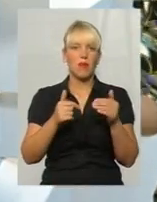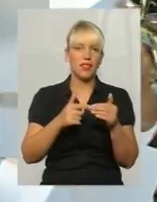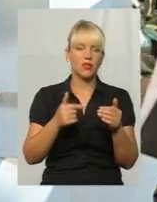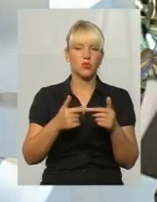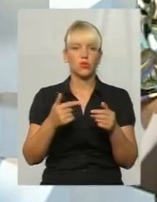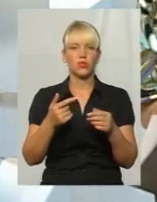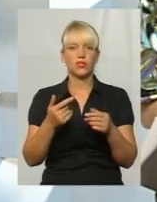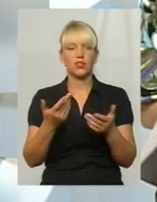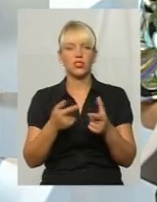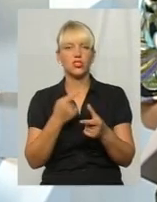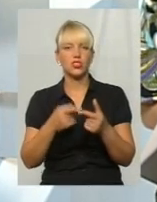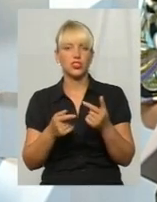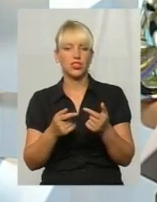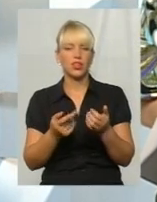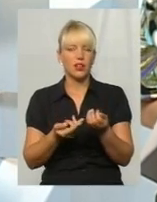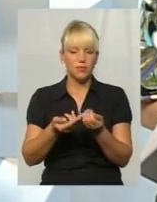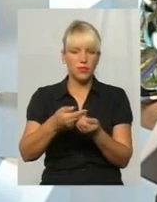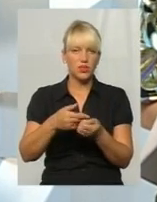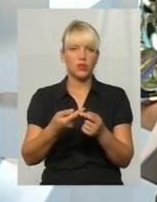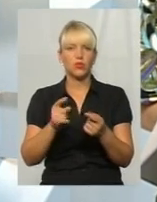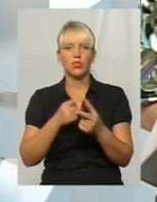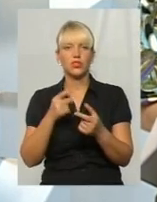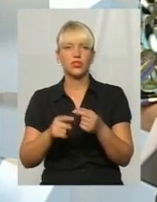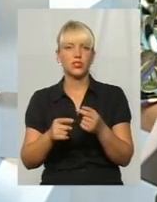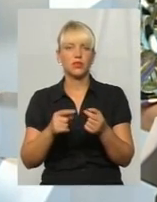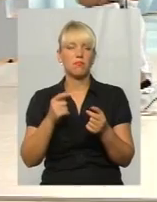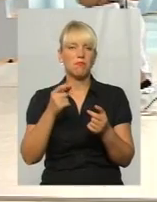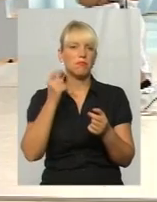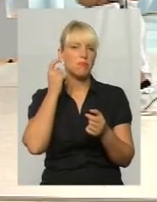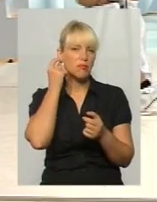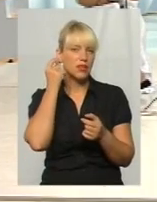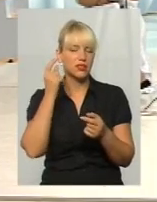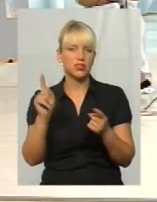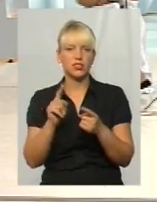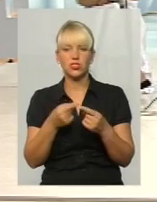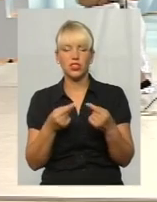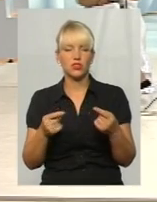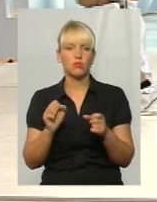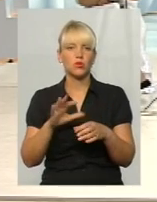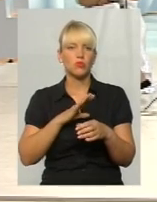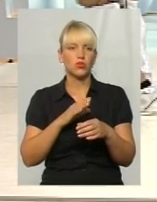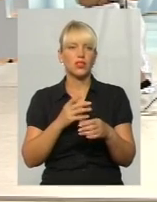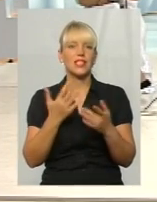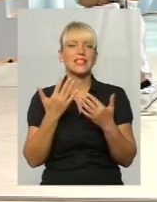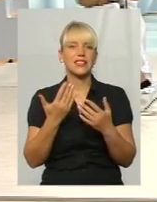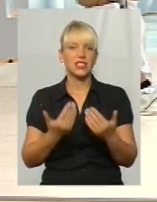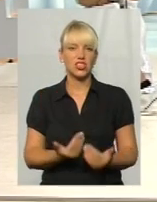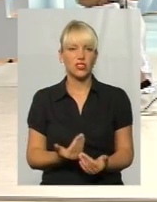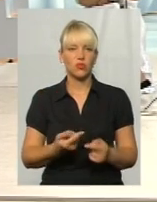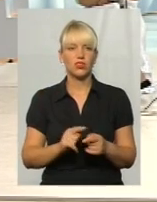чи ще щось, і недостатньо оброблений був той інструмент. Наскільки живучий цей вірус?